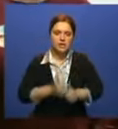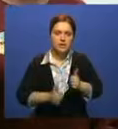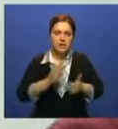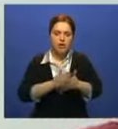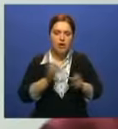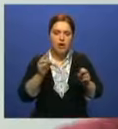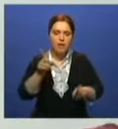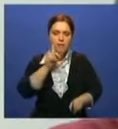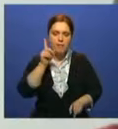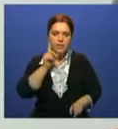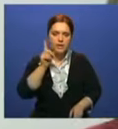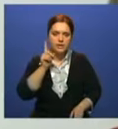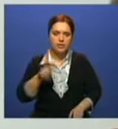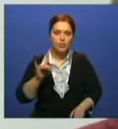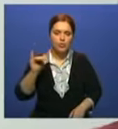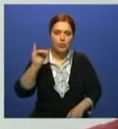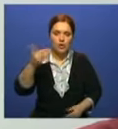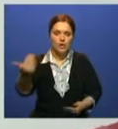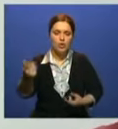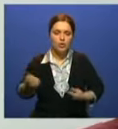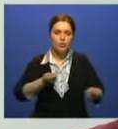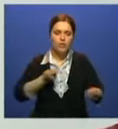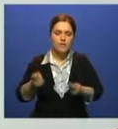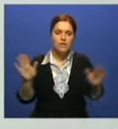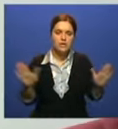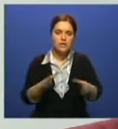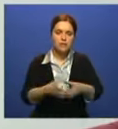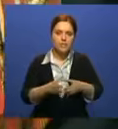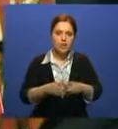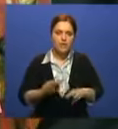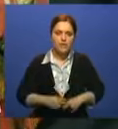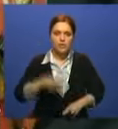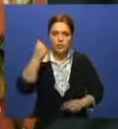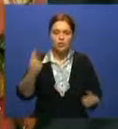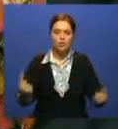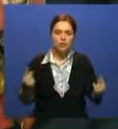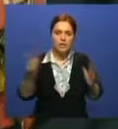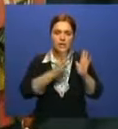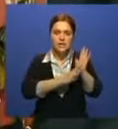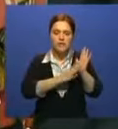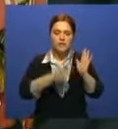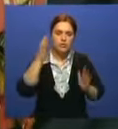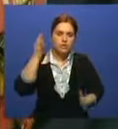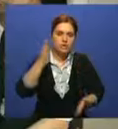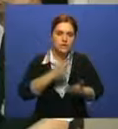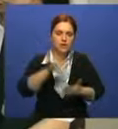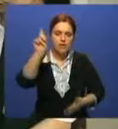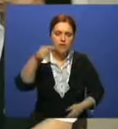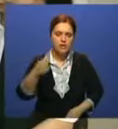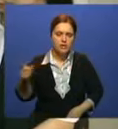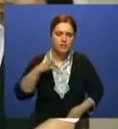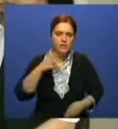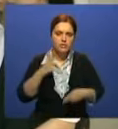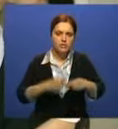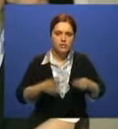молодеют на глазах. У руководителей хора Анны Александровны Захаровой в этом году юбилей – 90. Война для бывшей связистки закончилась тяжелым